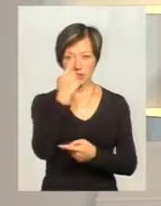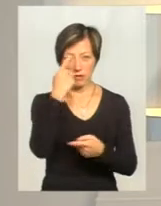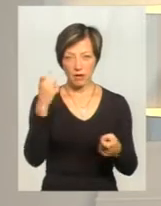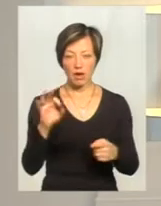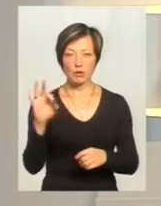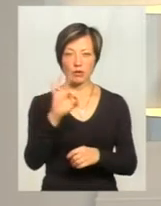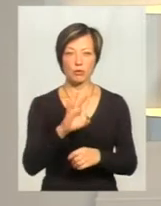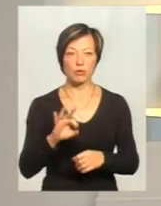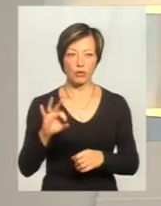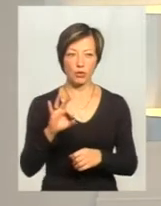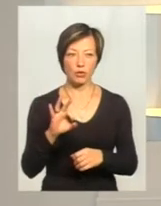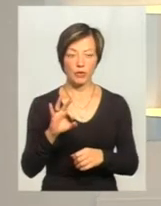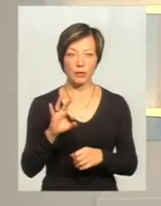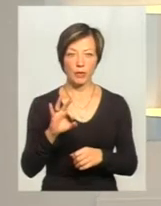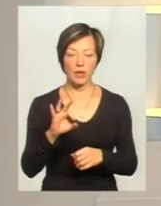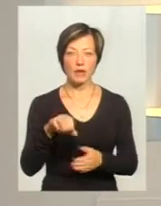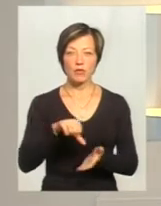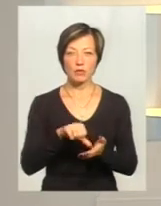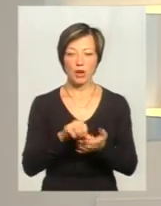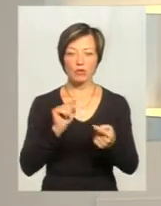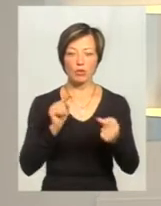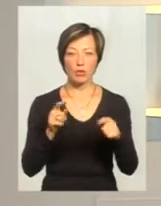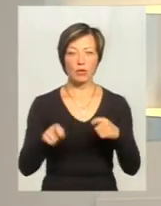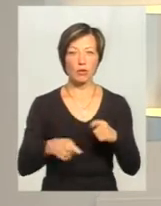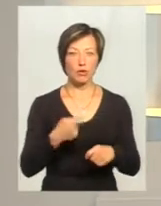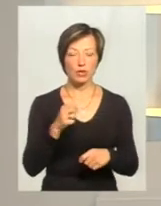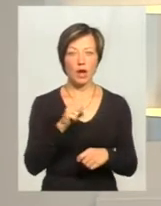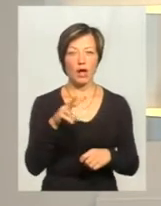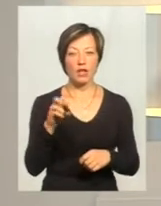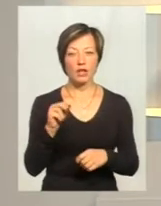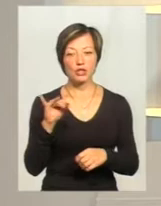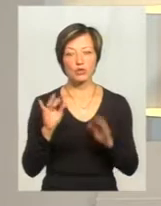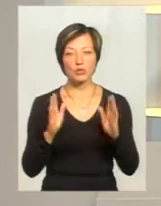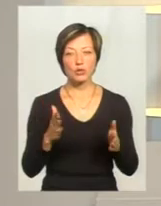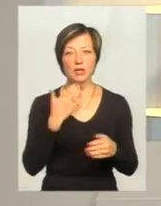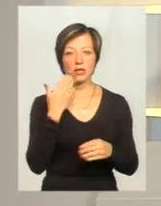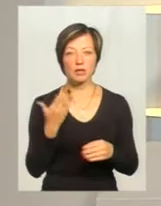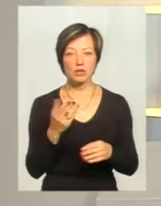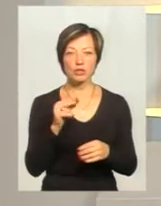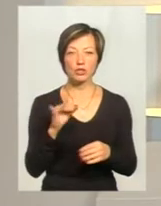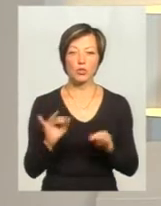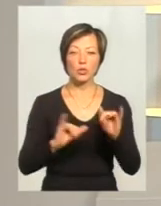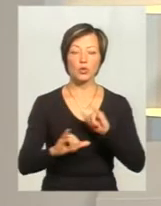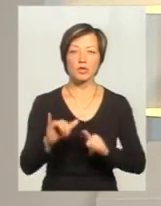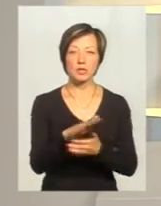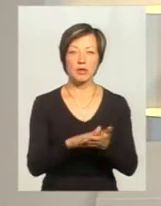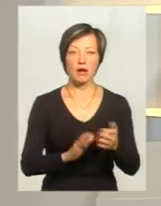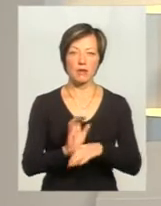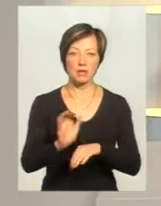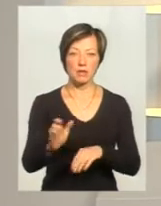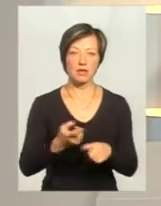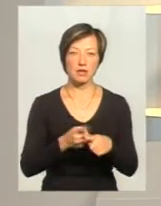про… виступаєте проти порушень, але чи будете якось декларувати, чи будете кудись далі відсилати